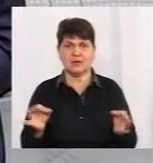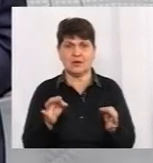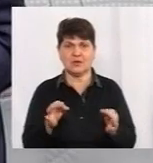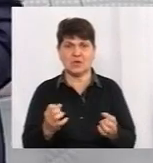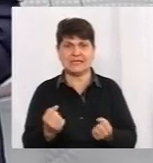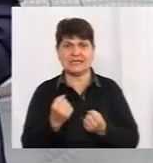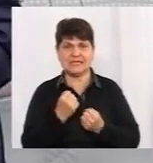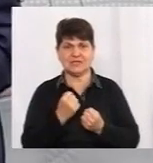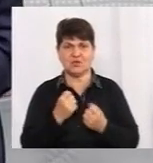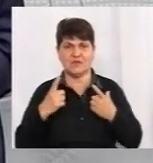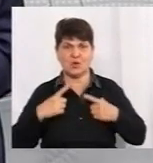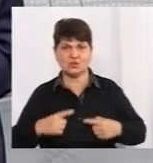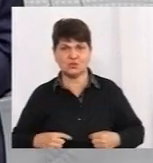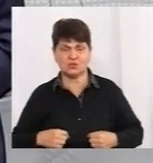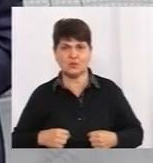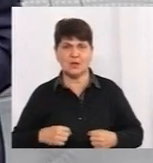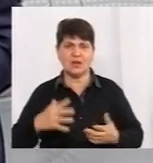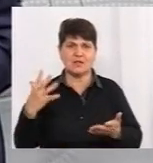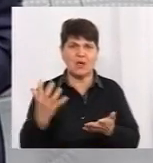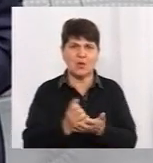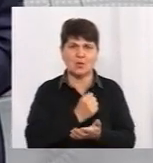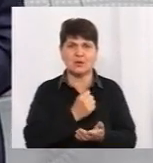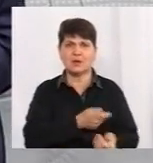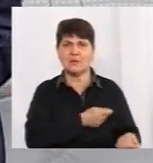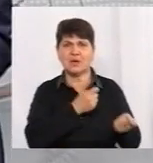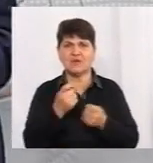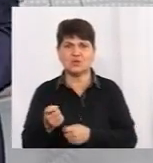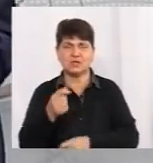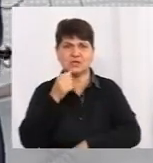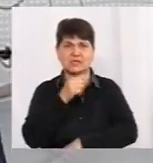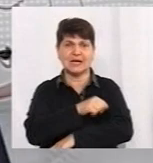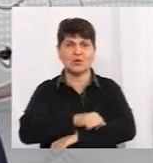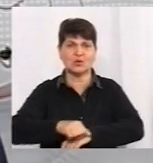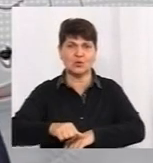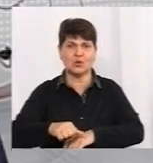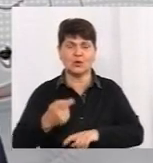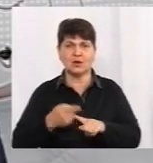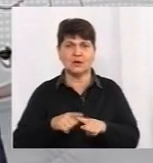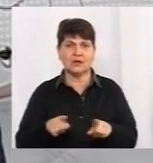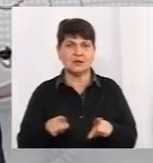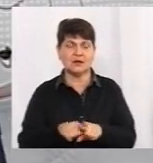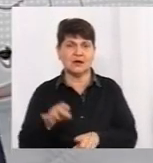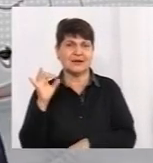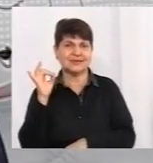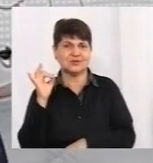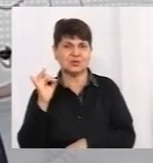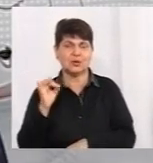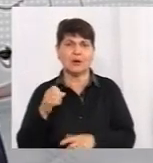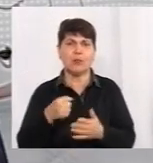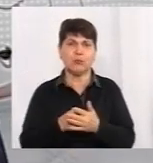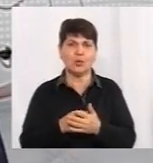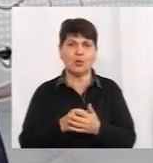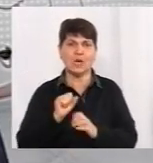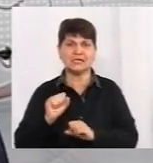захисні находили, привозили за кордону. Це така історія. По захисним щиткам ми